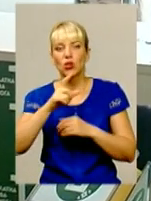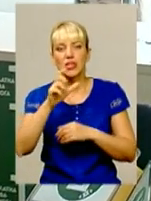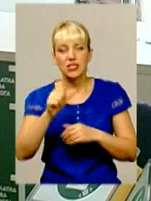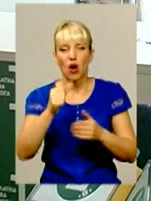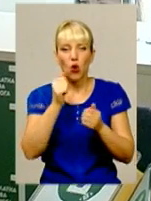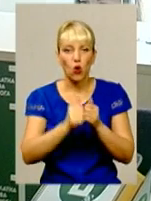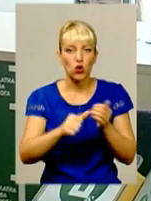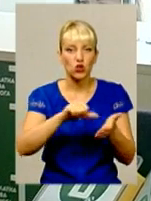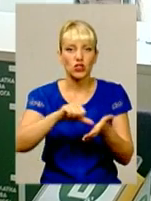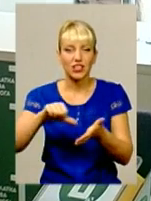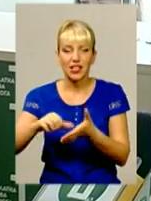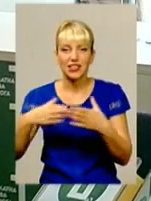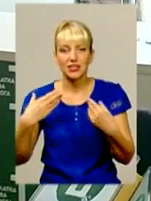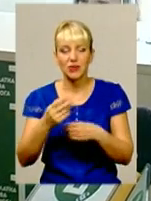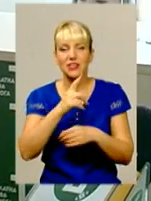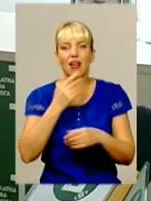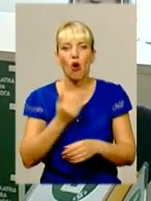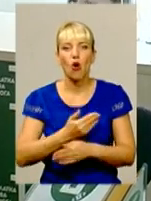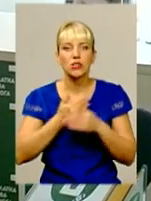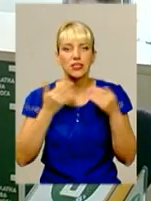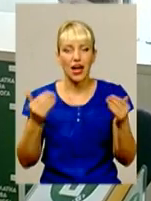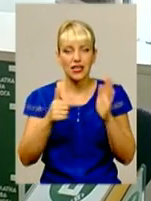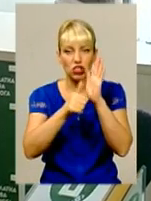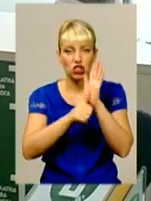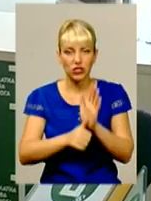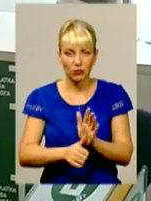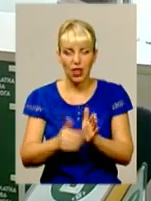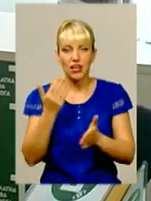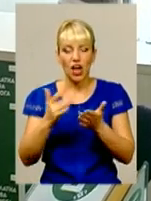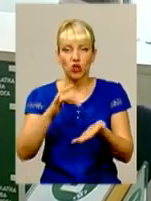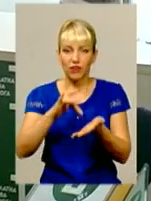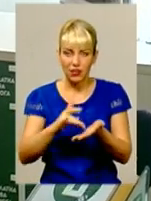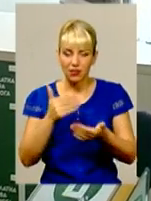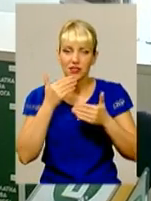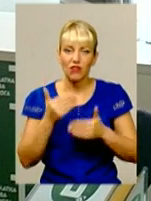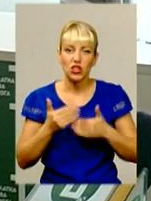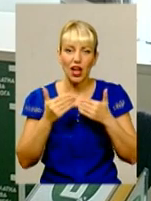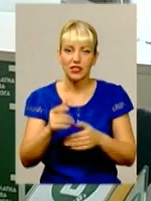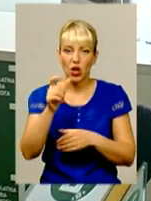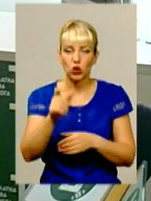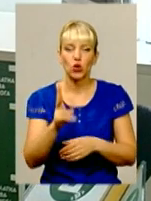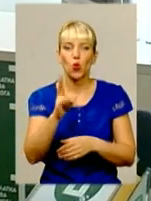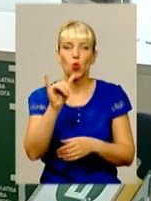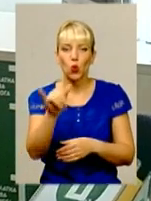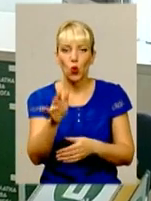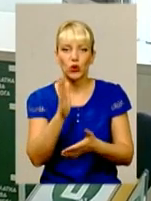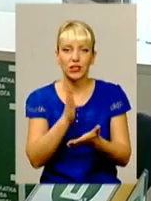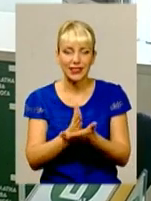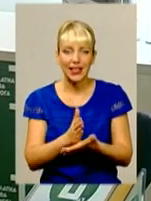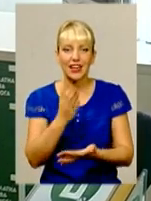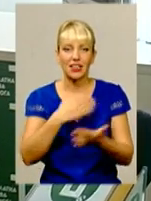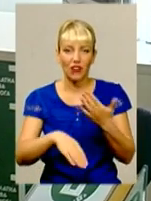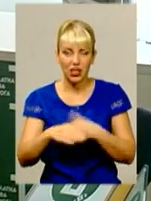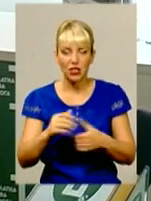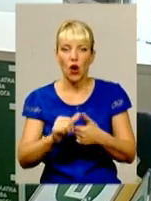місяців. Якщо ж до центру звертається людина, яка має інвалідність, то в такому випадку, окрім заяви